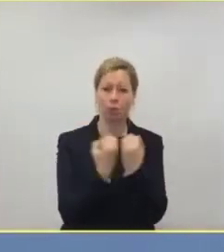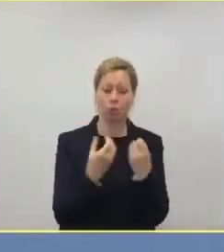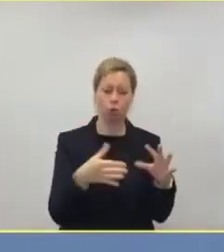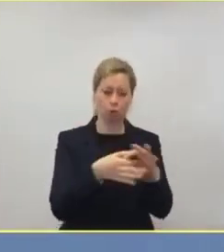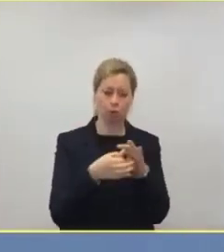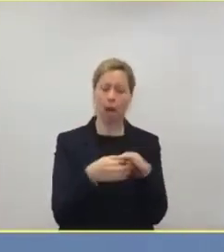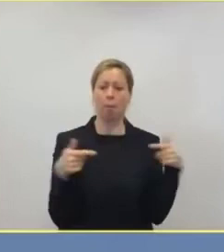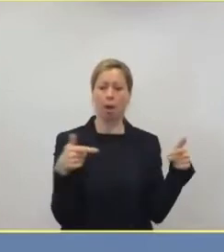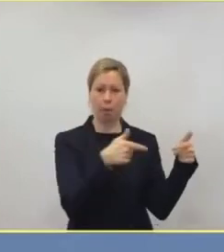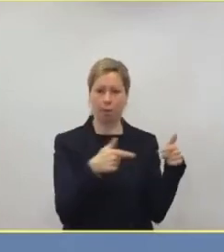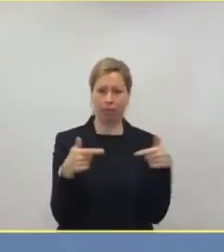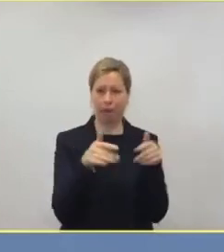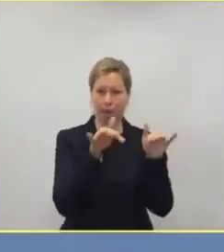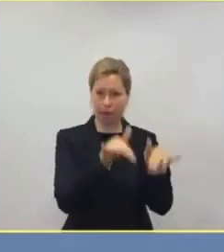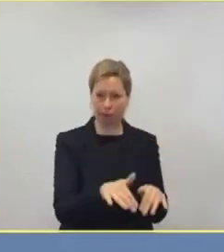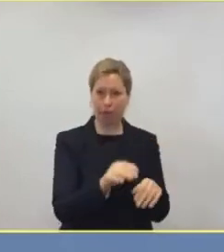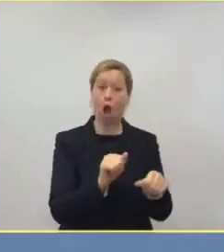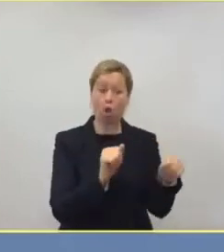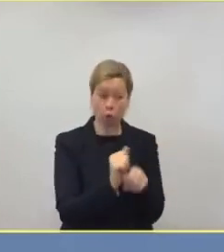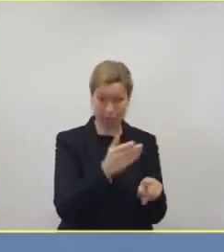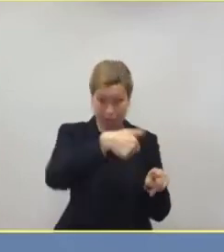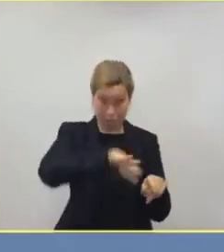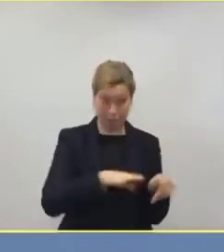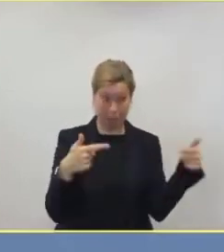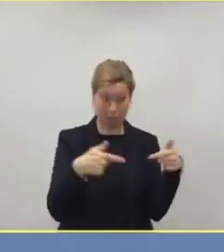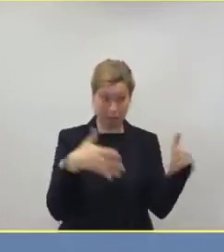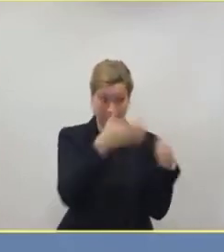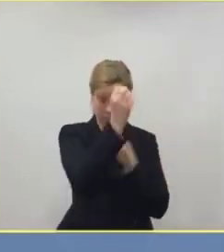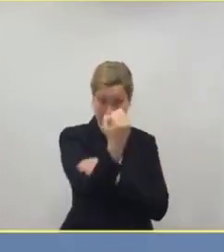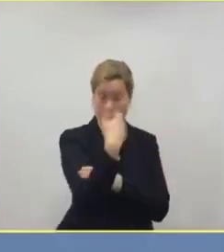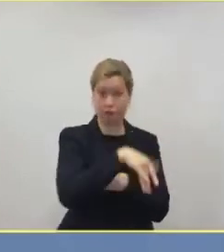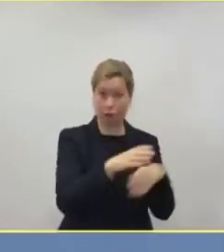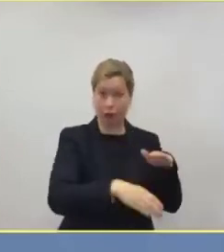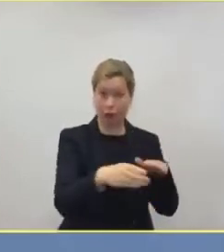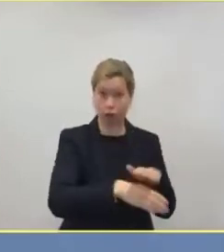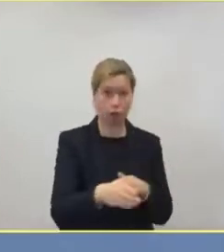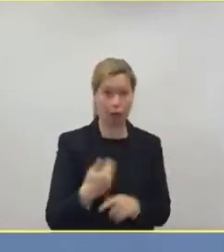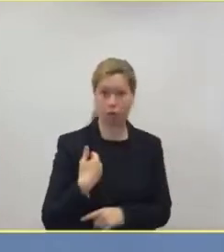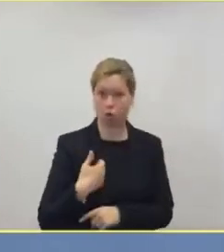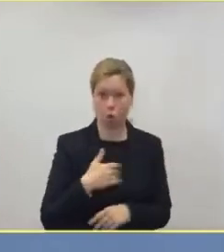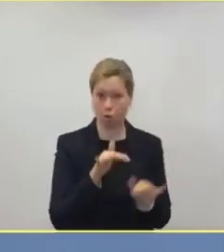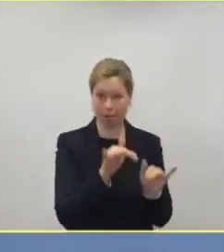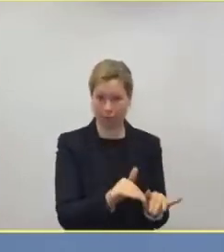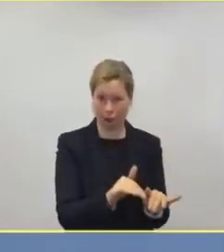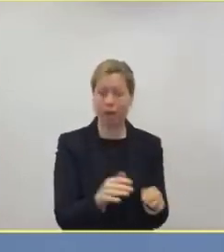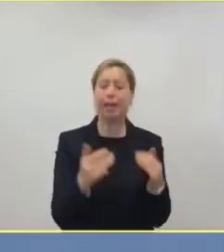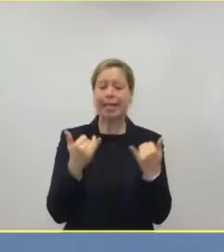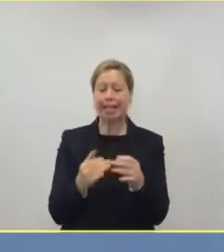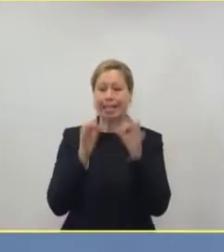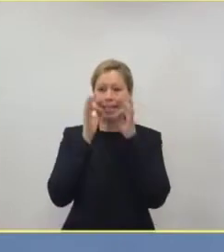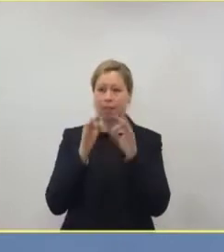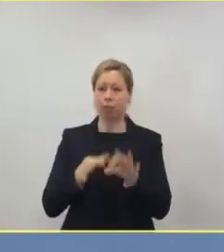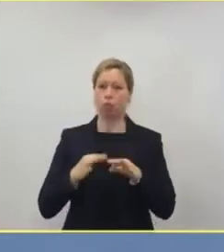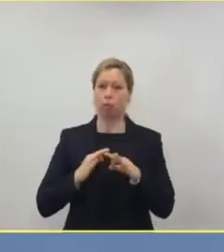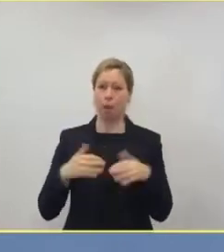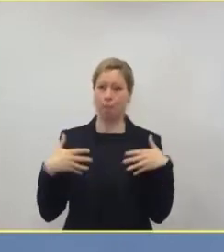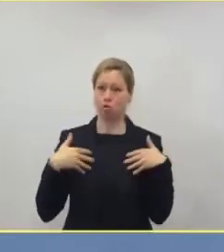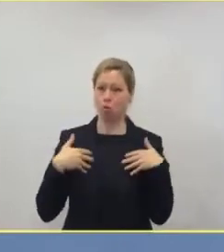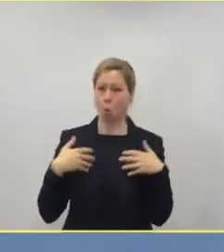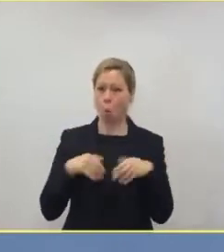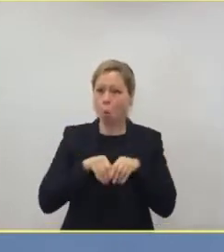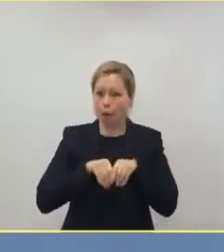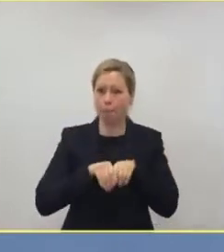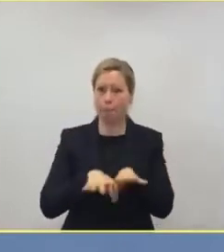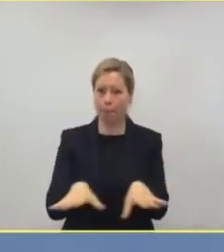Pflegekraft mehr gemeldet, die jetzt arbeitet bei uns. Das ist ja das Problem, dass wir ein substanzielles Problem haben, was jetzt durch die Corona-Pandemie, wie schon gesagt, das ist wie ein